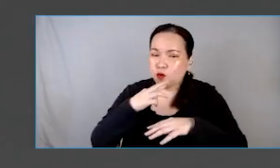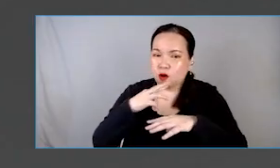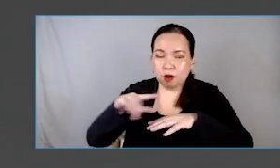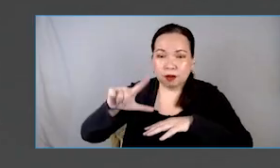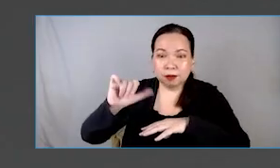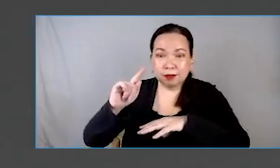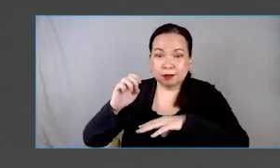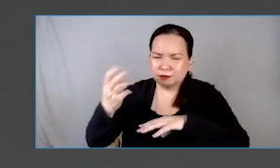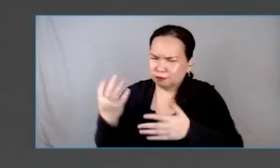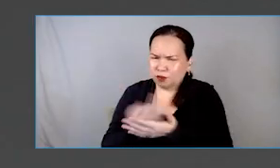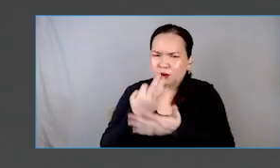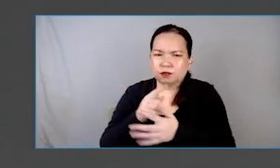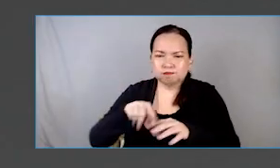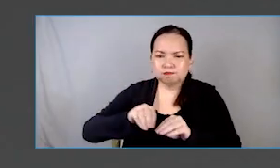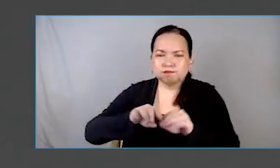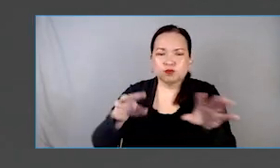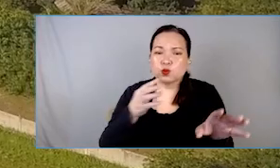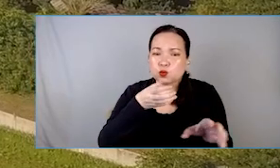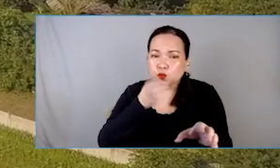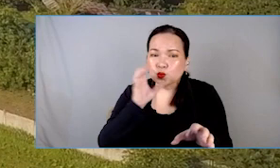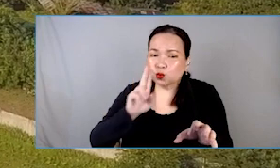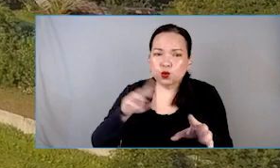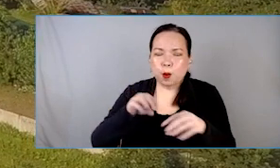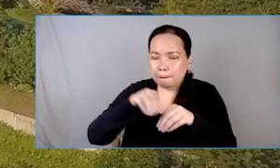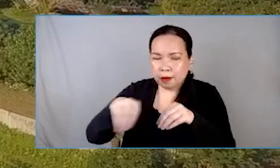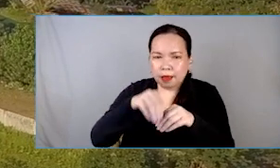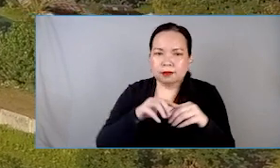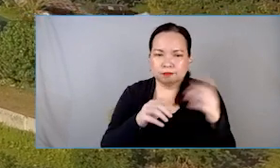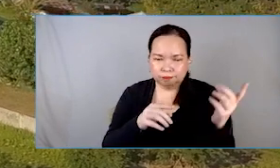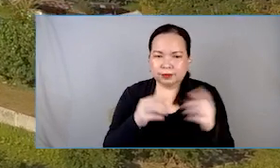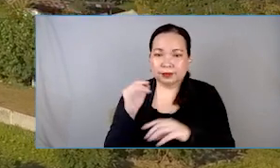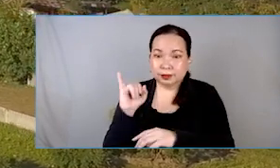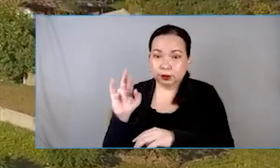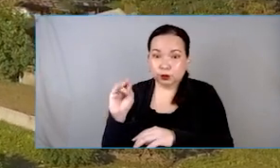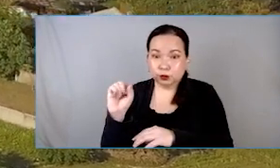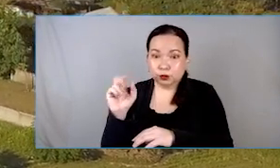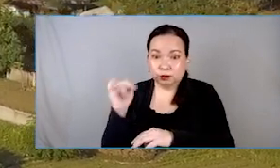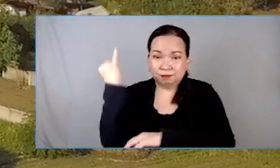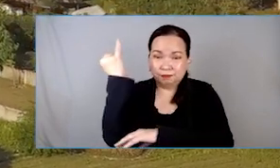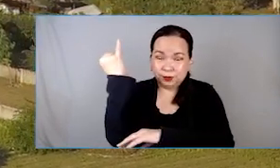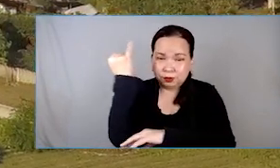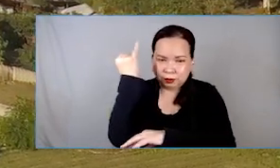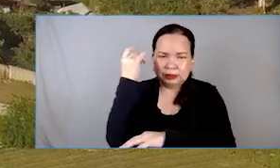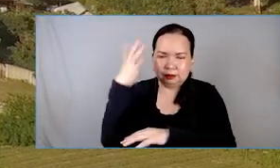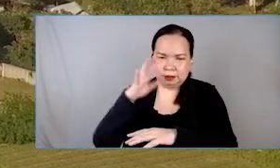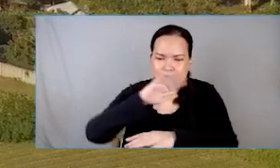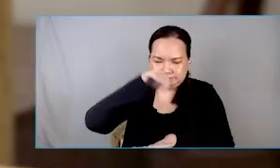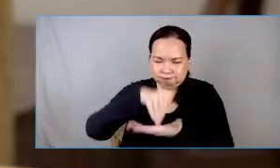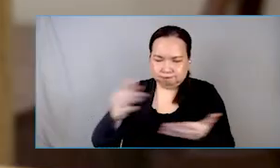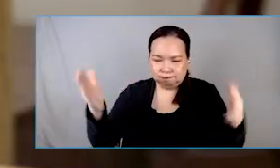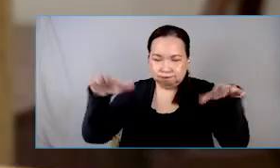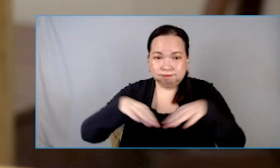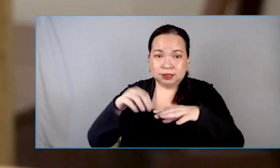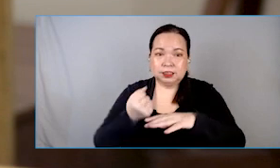supply fresh water to its people and vegetation, Iruzin is the only inland municipality of the province of Sor Sogon.